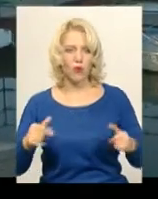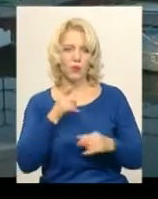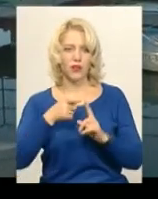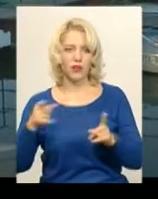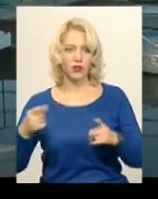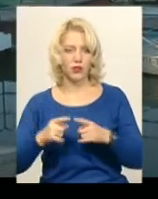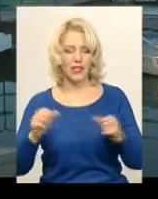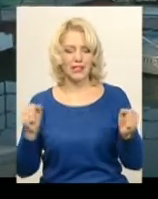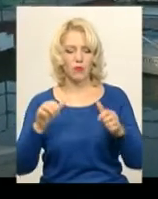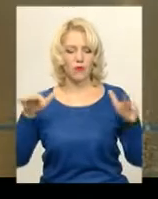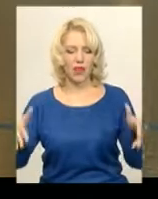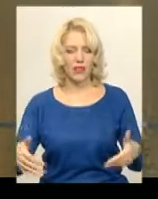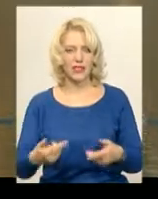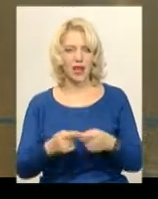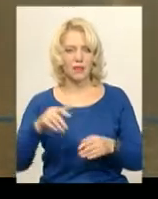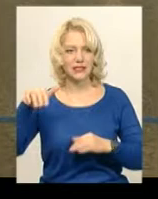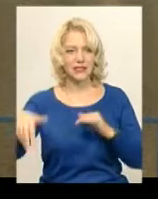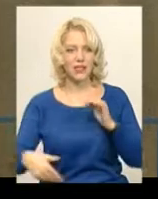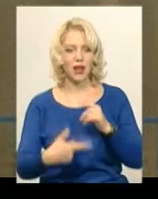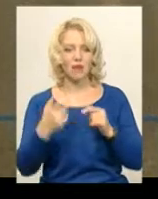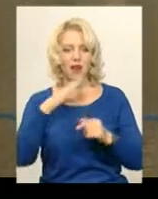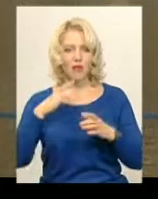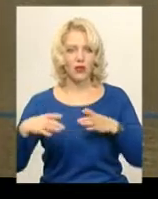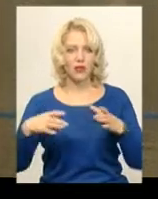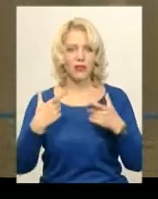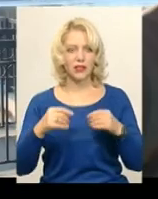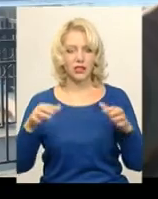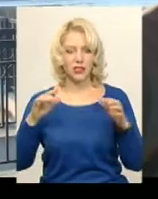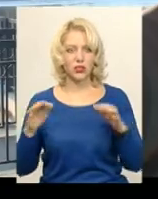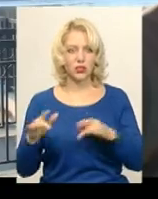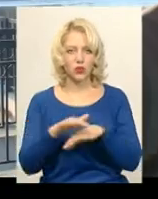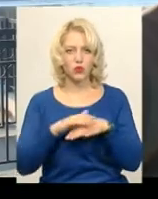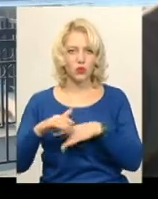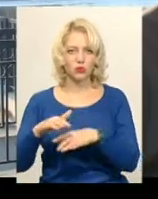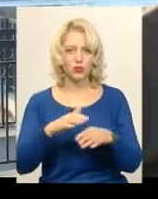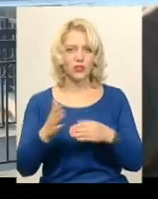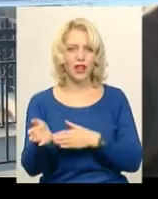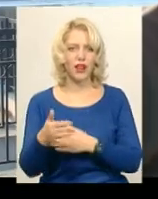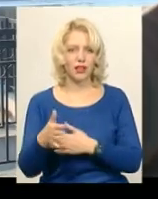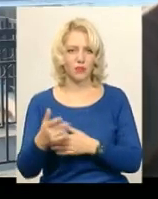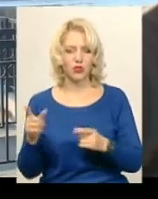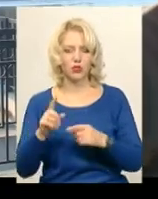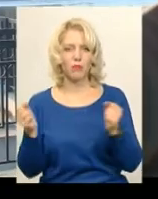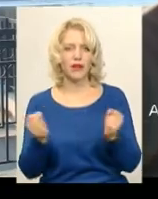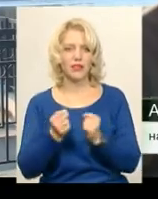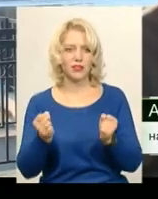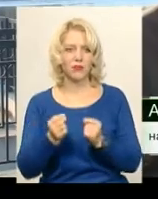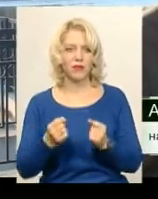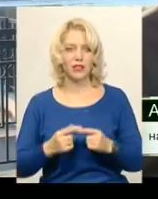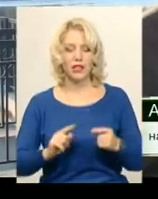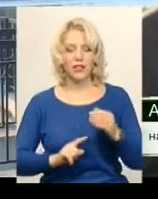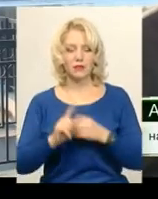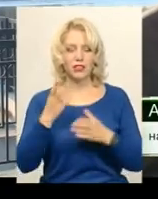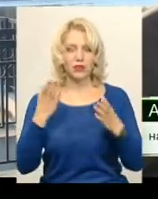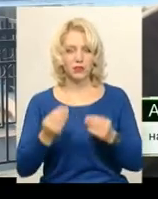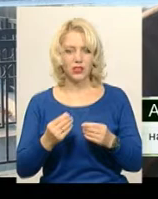яма – це поглиблення на дні водного об'єкту, де з настанням холоду скупчується риба, щоб перезимувати. Будемо в перші дні з настанням криги